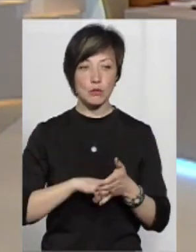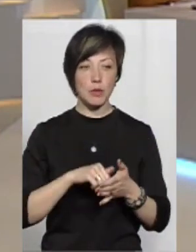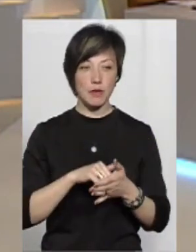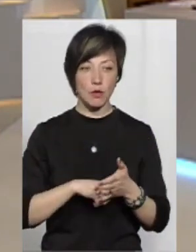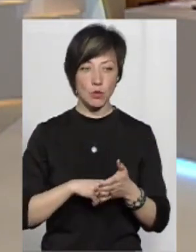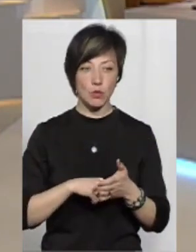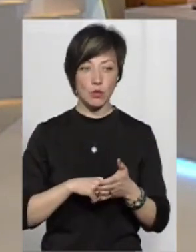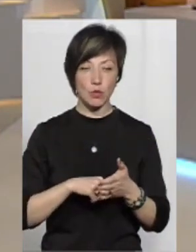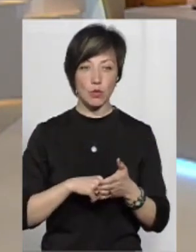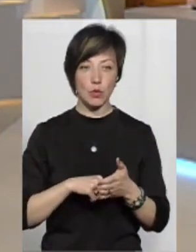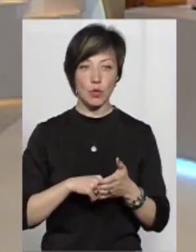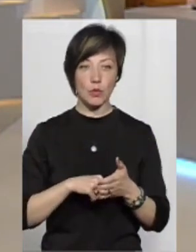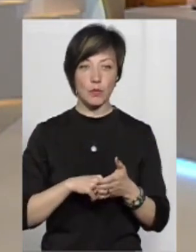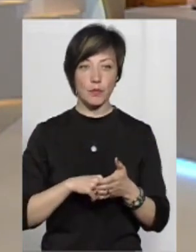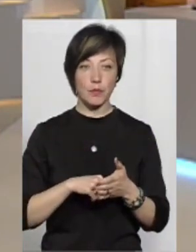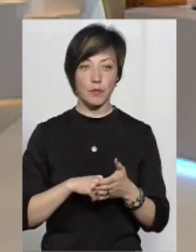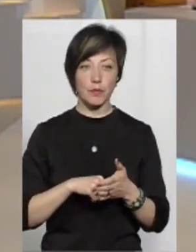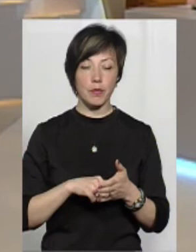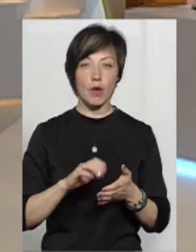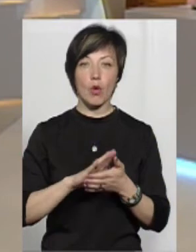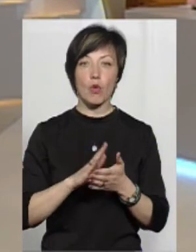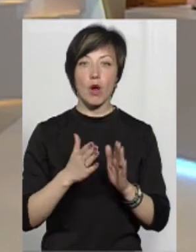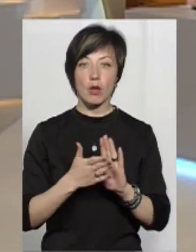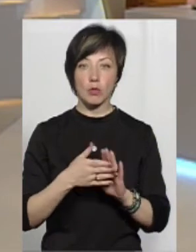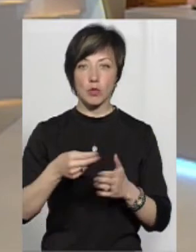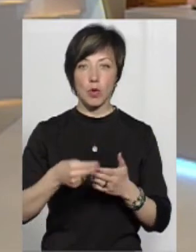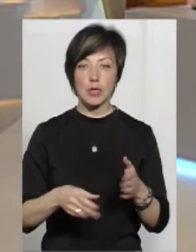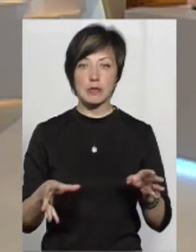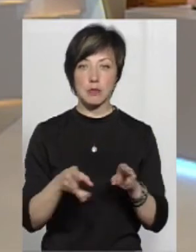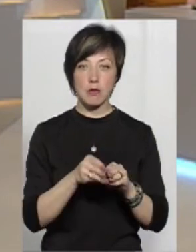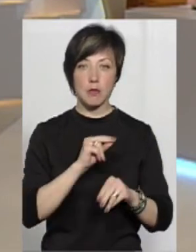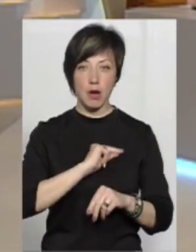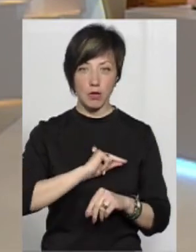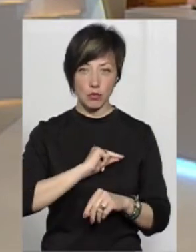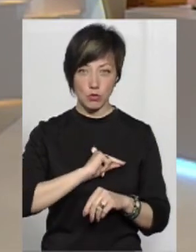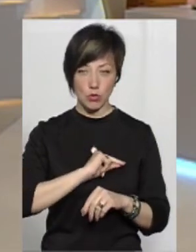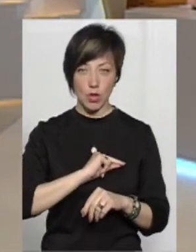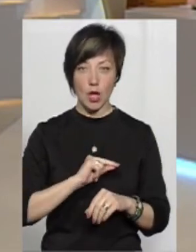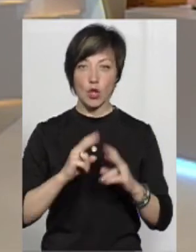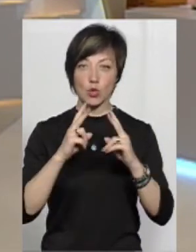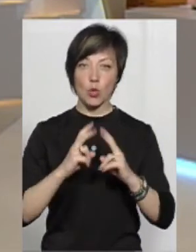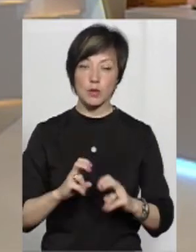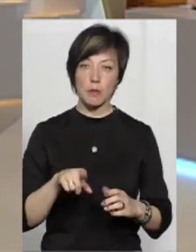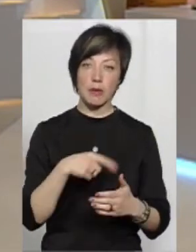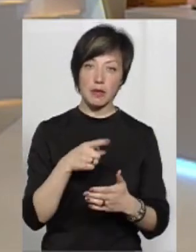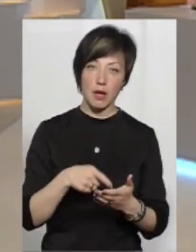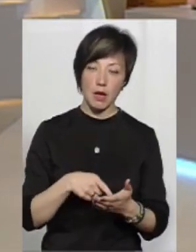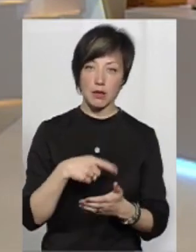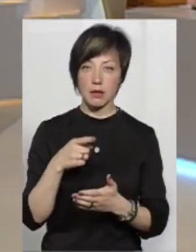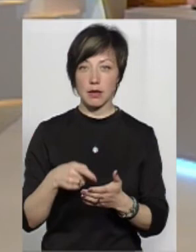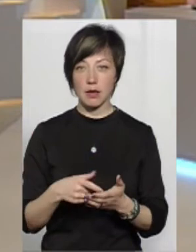приводу укладення меморандуму про співпрацю. З розгляду питань,